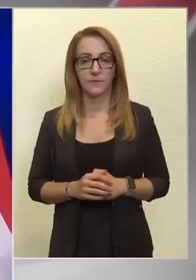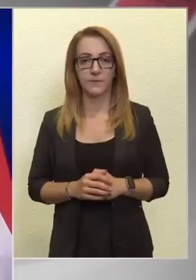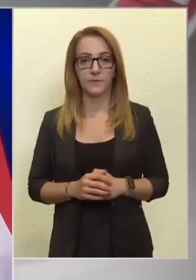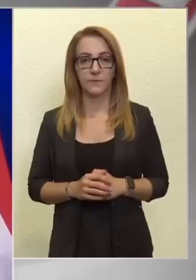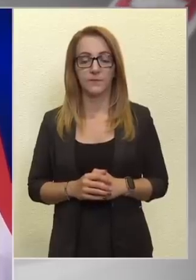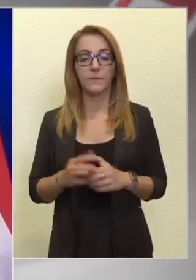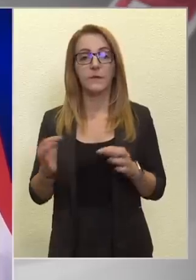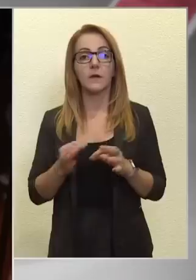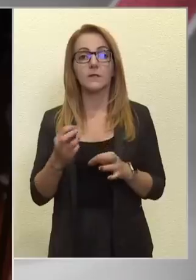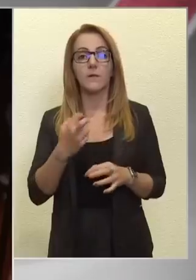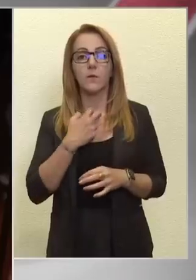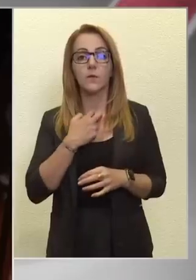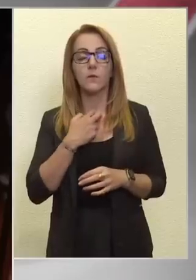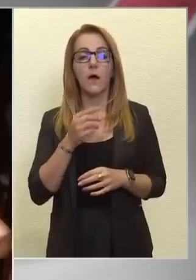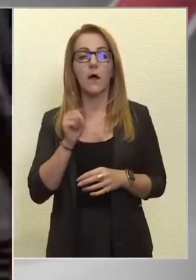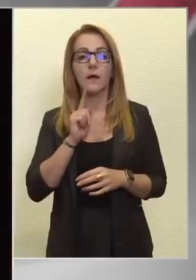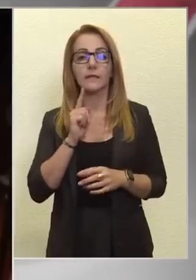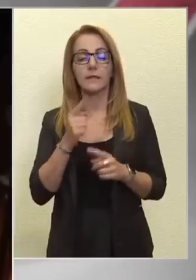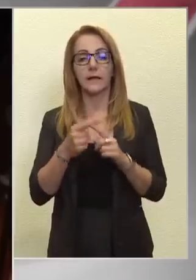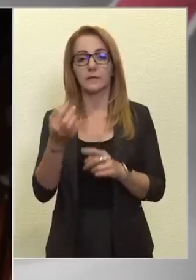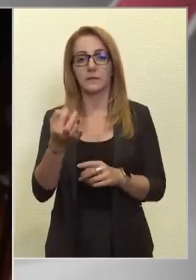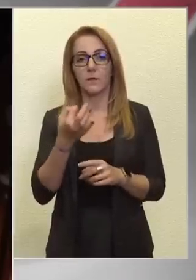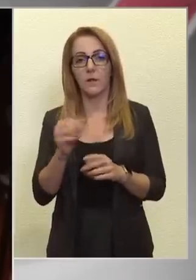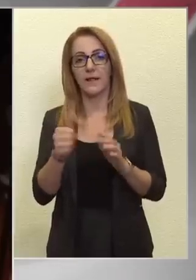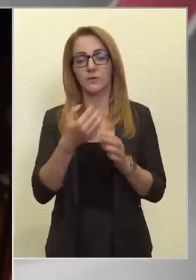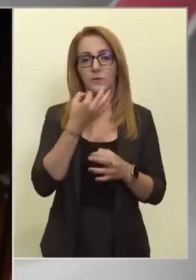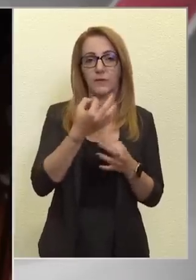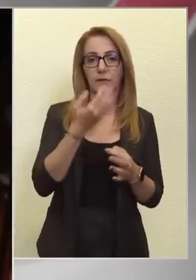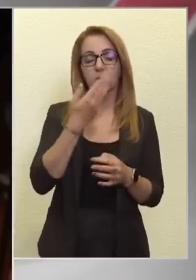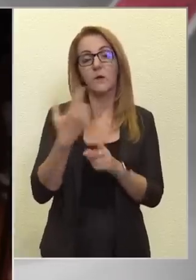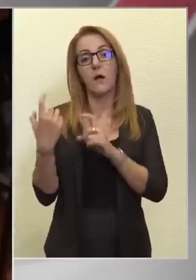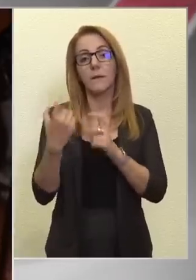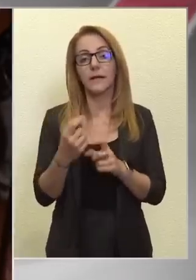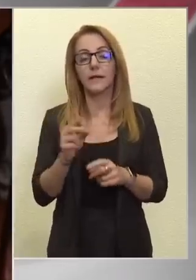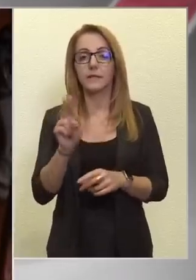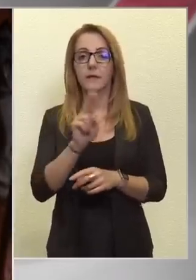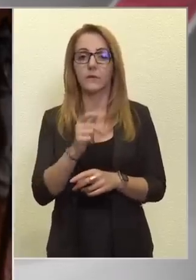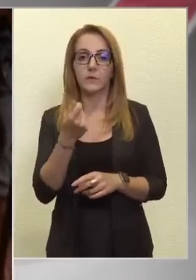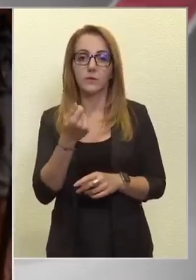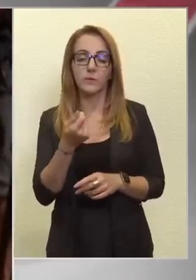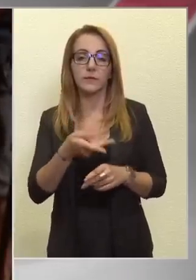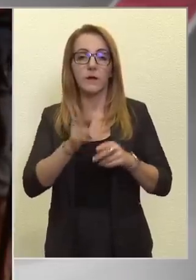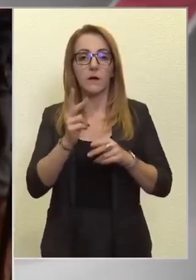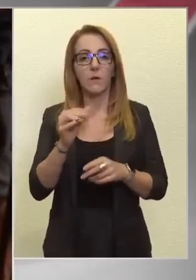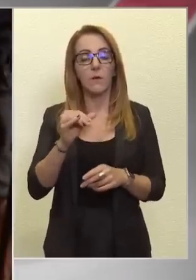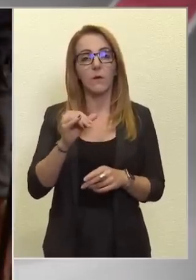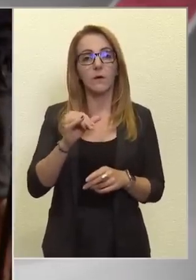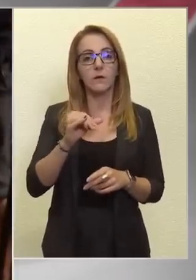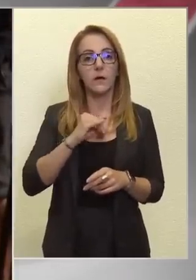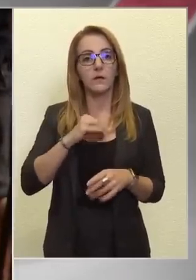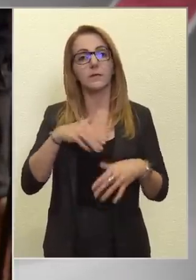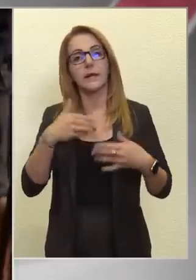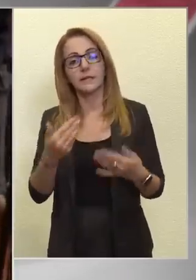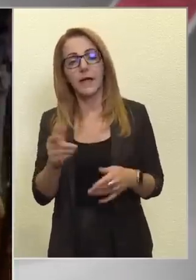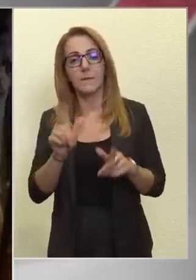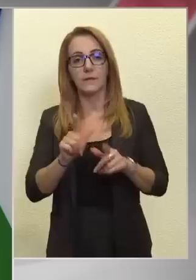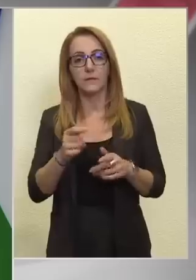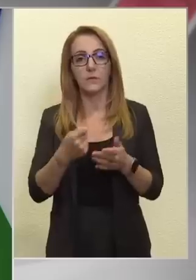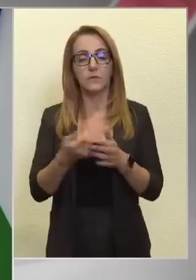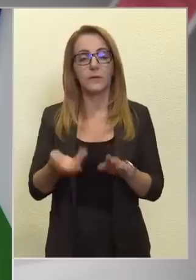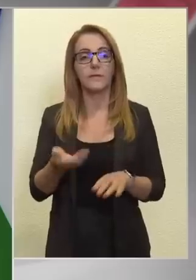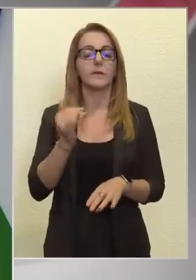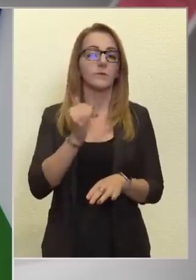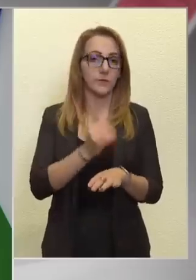Szabó Gyula Index-től, és az első kérdésünk az az, hogy ha megérkeznek az uniós pénzek, akkor garantálta a pedagógus béremelés. Igen.